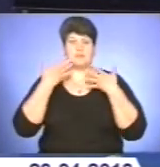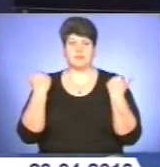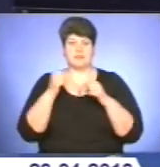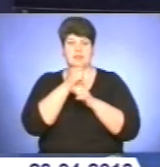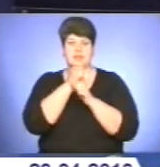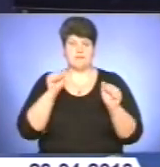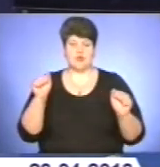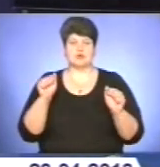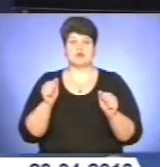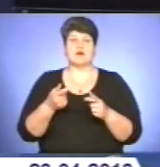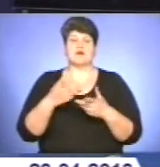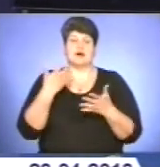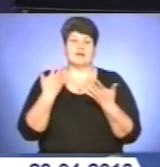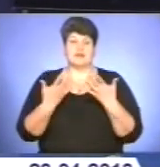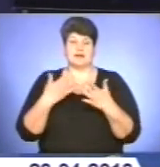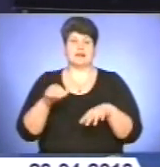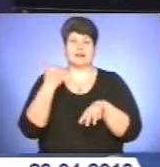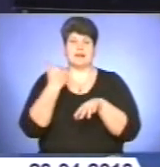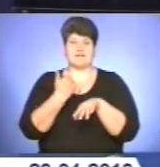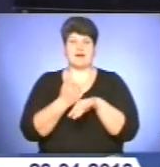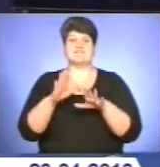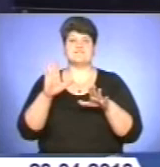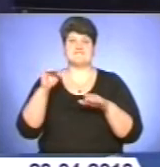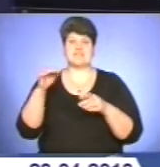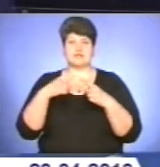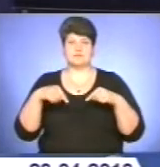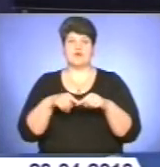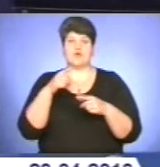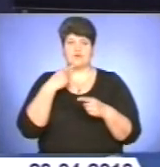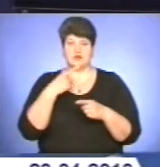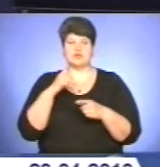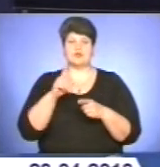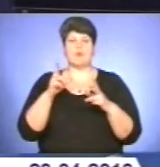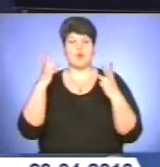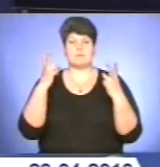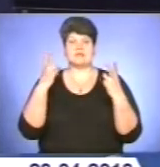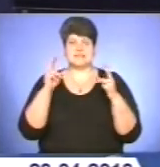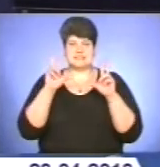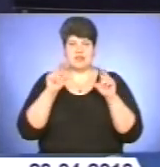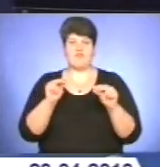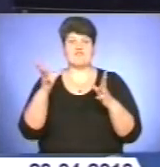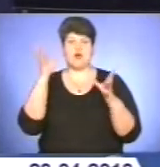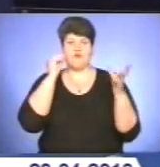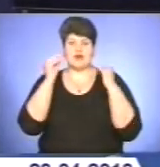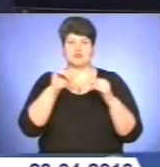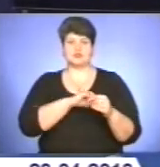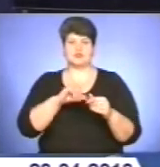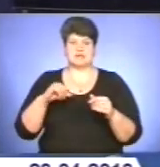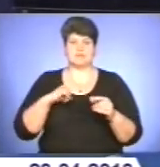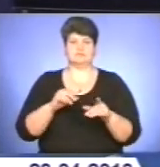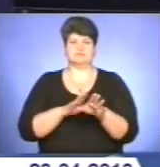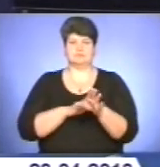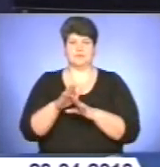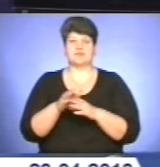Лавринович. Однак голова відомства визнав – промахи були. І пообіцяв урахувати їх для того, аби самодостатньо запрацювала